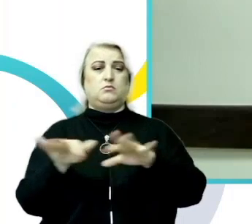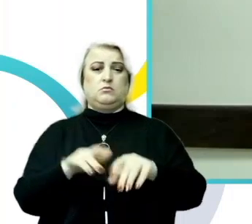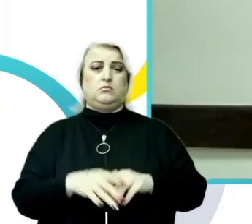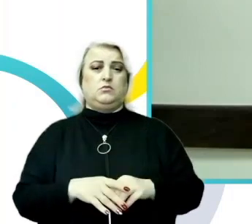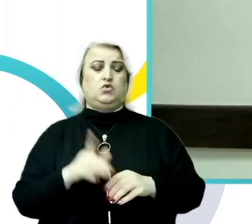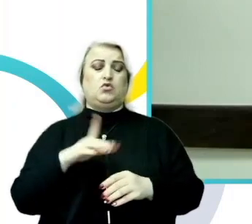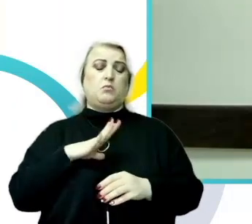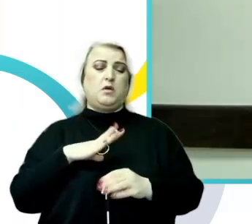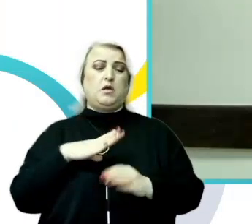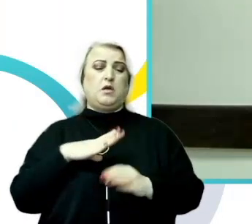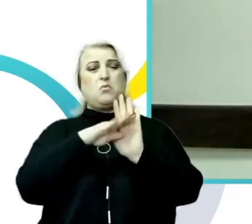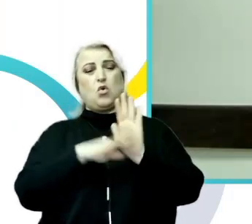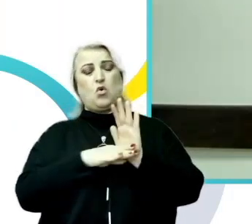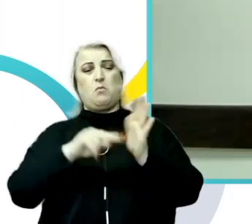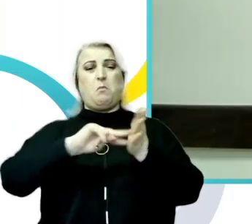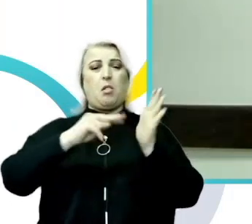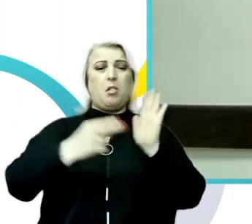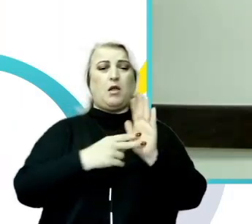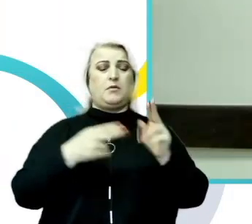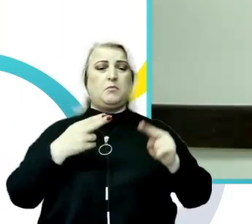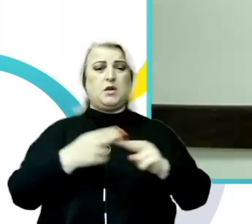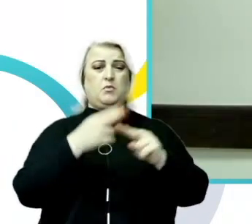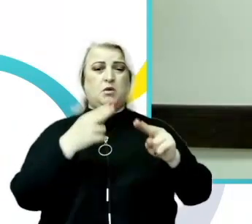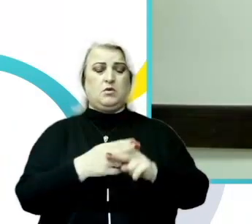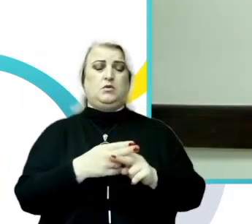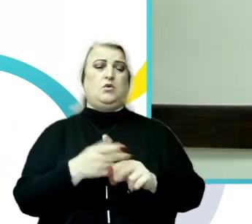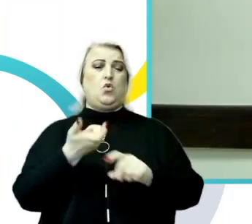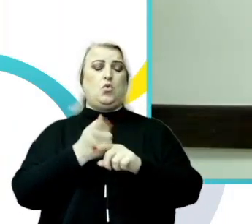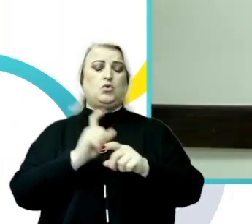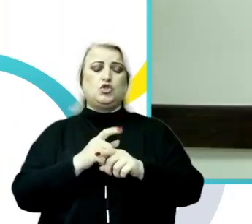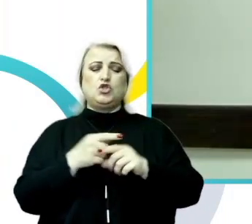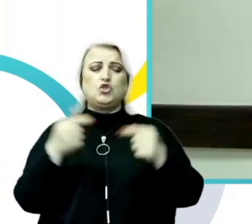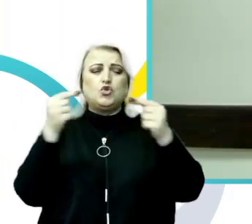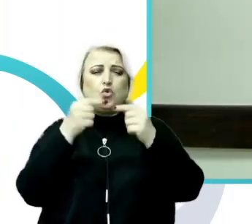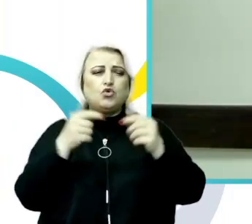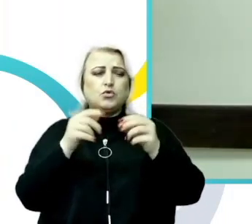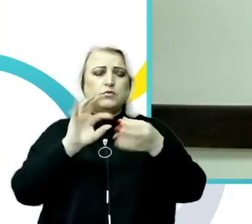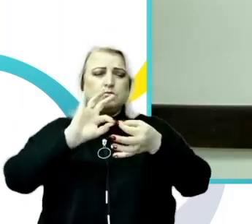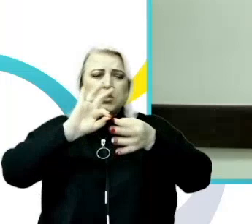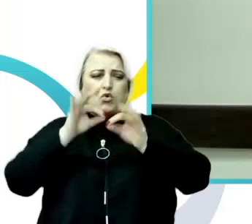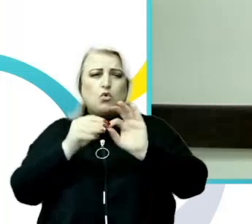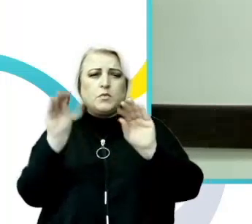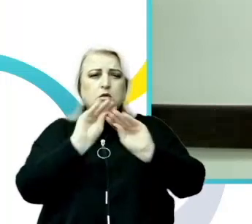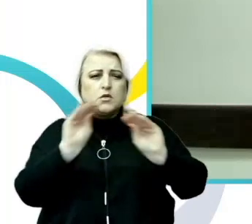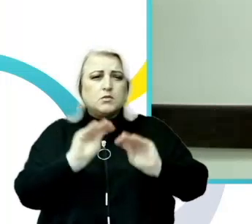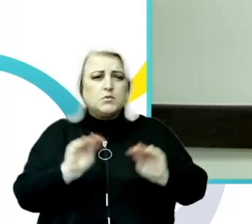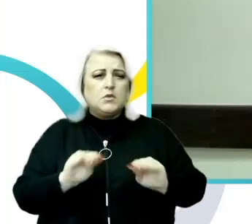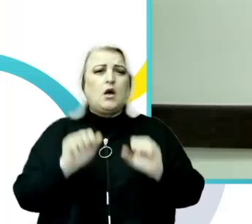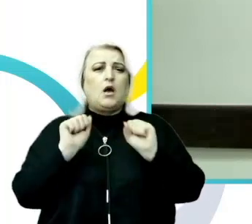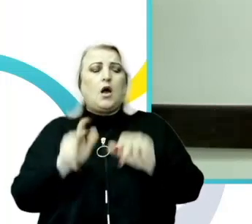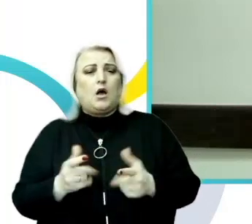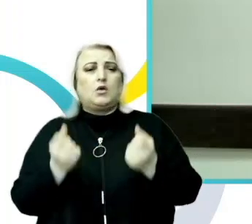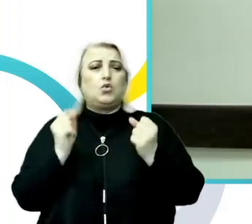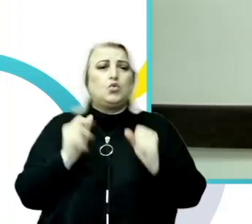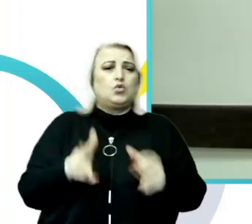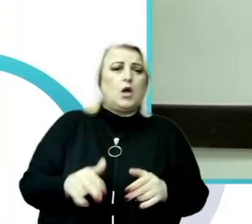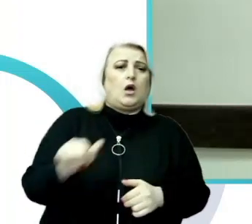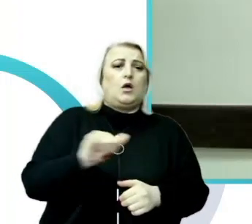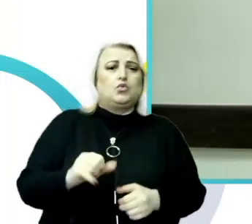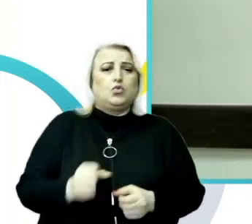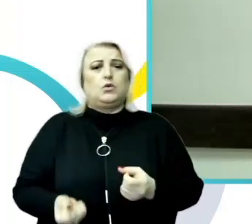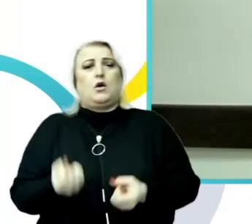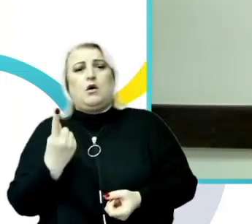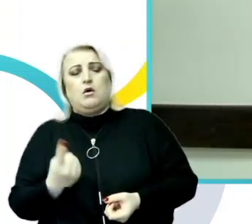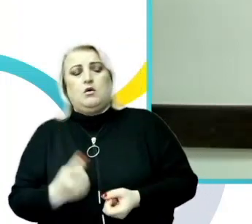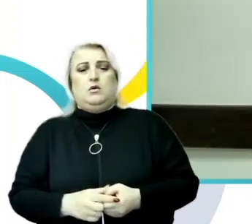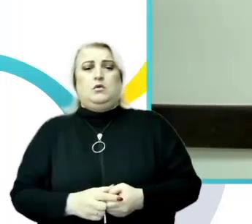politici de prevenire și neapărat un mecanism foarte clar de investigare a cazului de hărțuire sexuală, cum intervine și ce ar trebui să